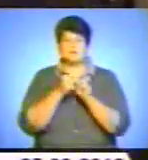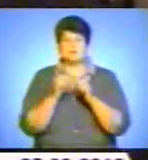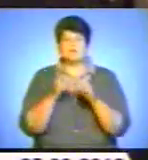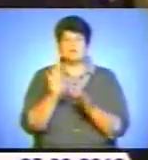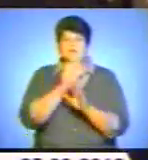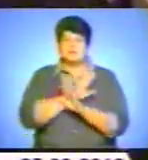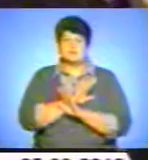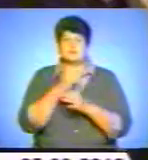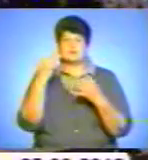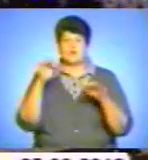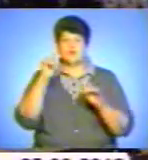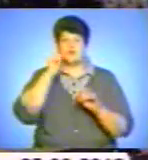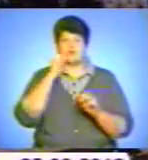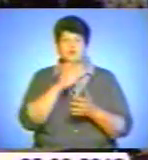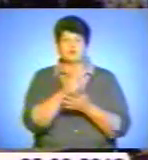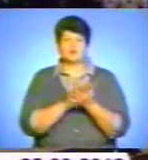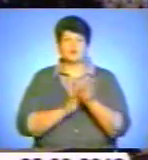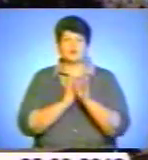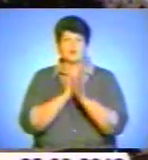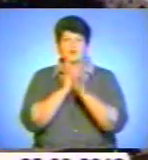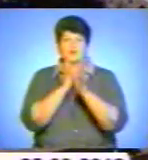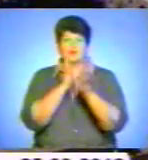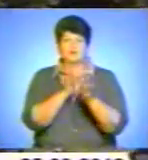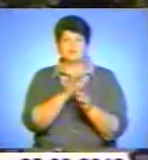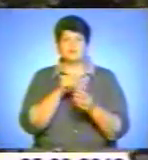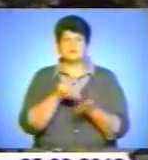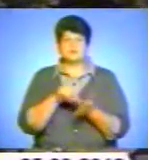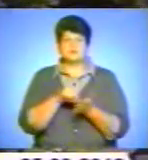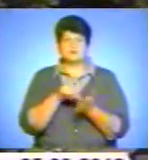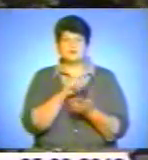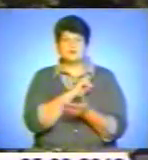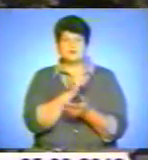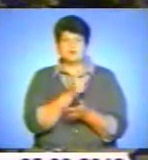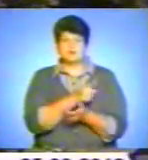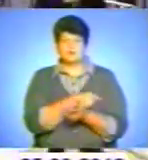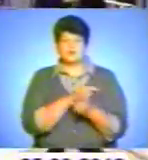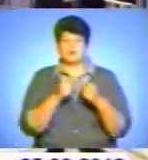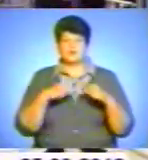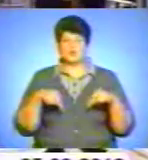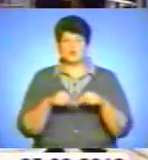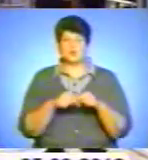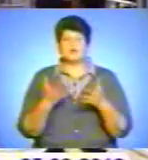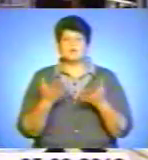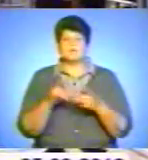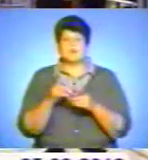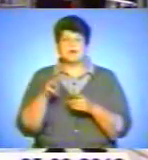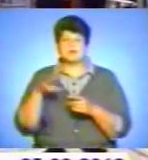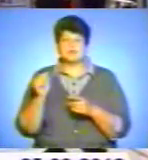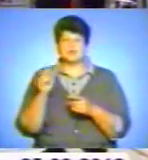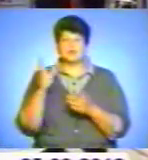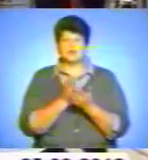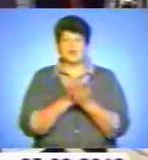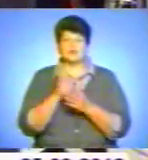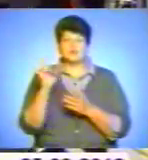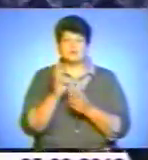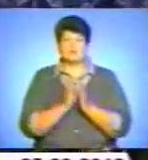України», що продовжувалося урочистою ходою представників силових структур до площі перед собором. Священнослужителі Марійського духовного центру